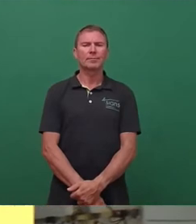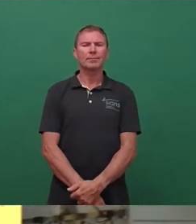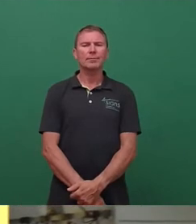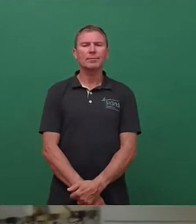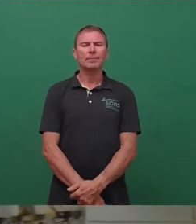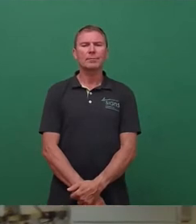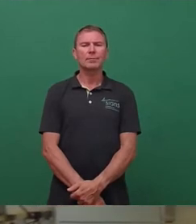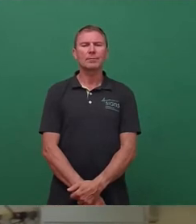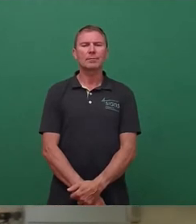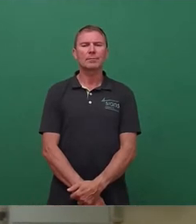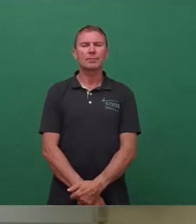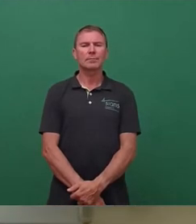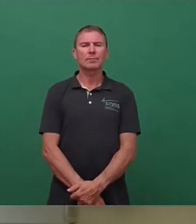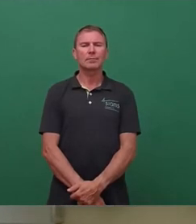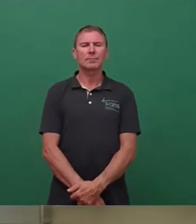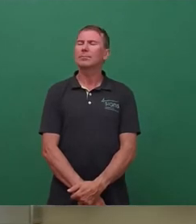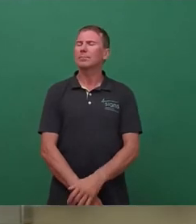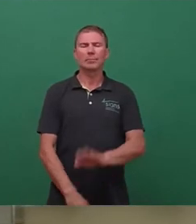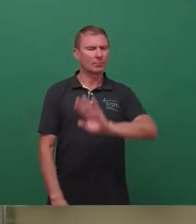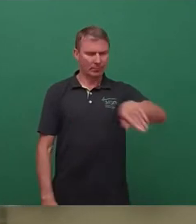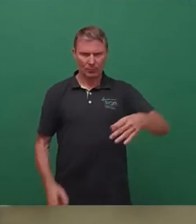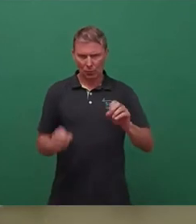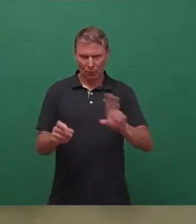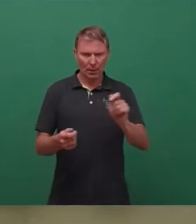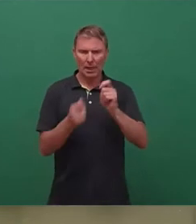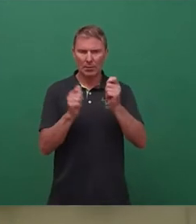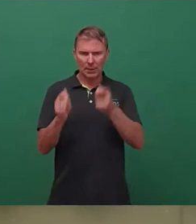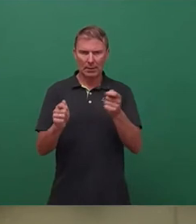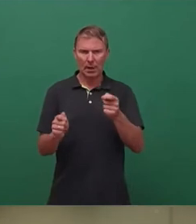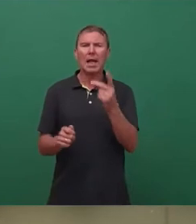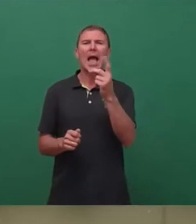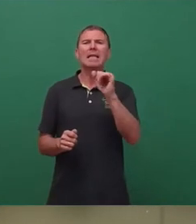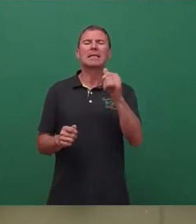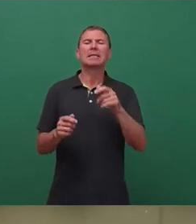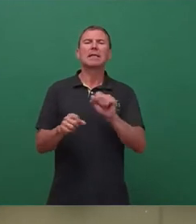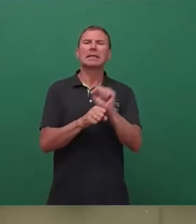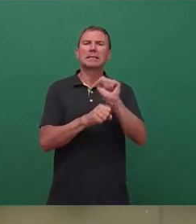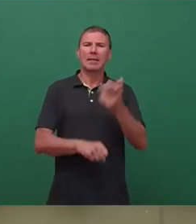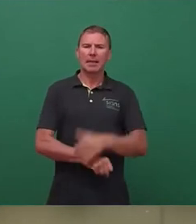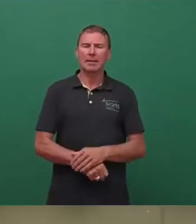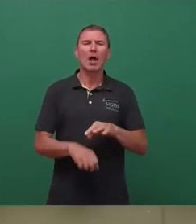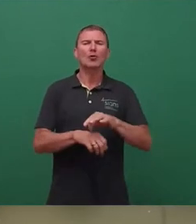Okay, dann kommen wir den einen, dann hat mal Enderungsantrag Dissidenten, Herr Dr. Schulte-Wissermann.